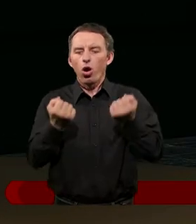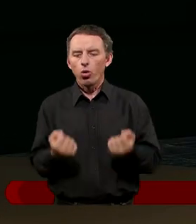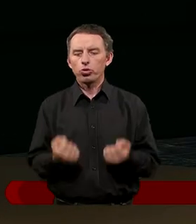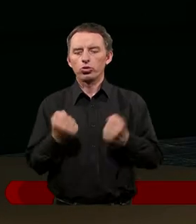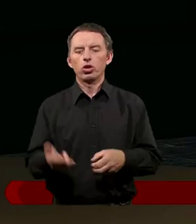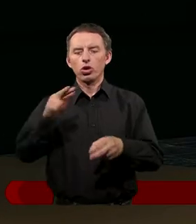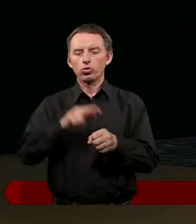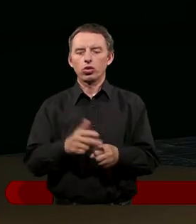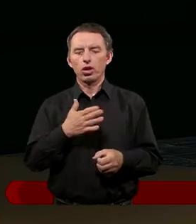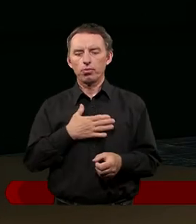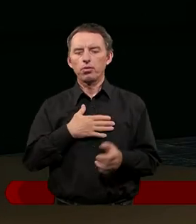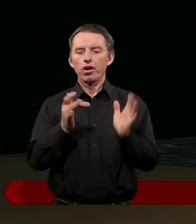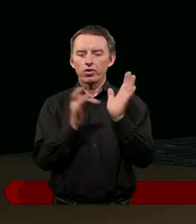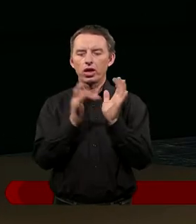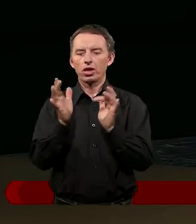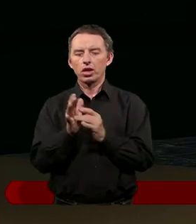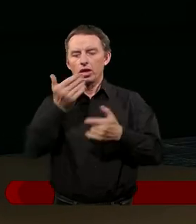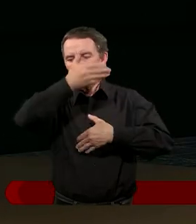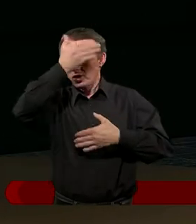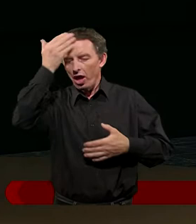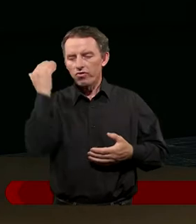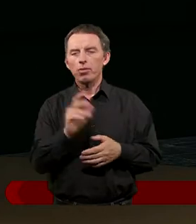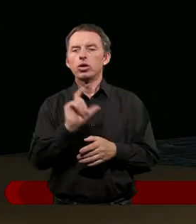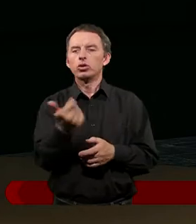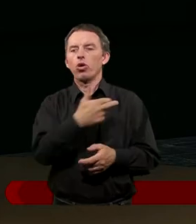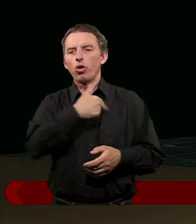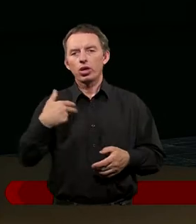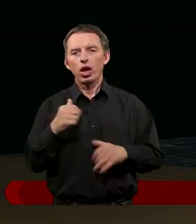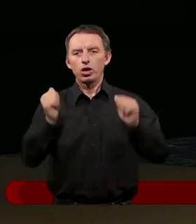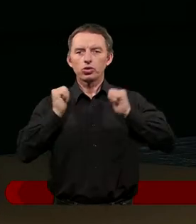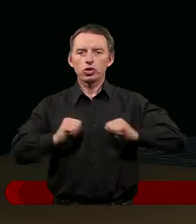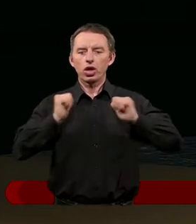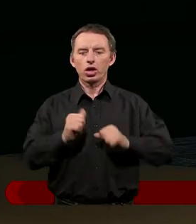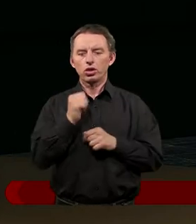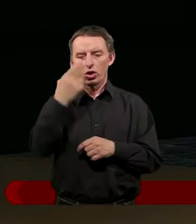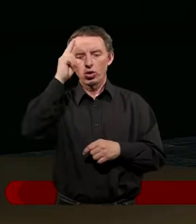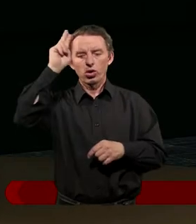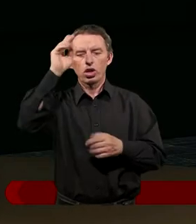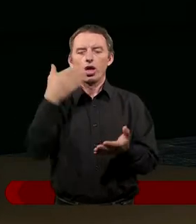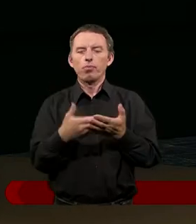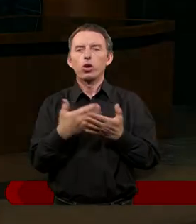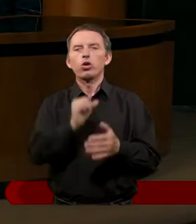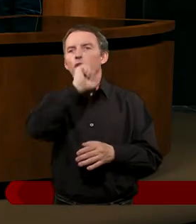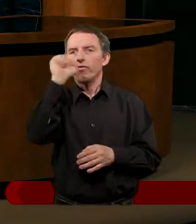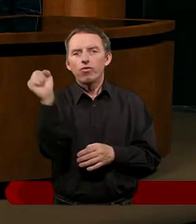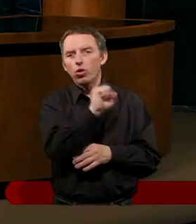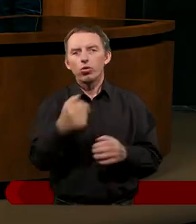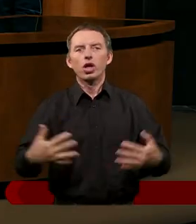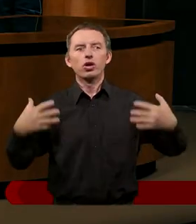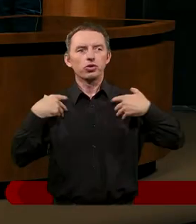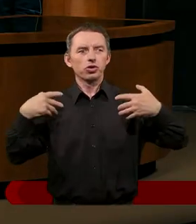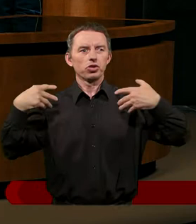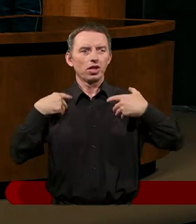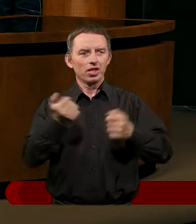są skutkiem tego, że nie wiemy, co nas czeka, nie wiemy, skąd żeśmy się wzięli, nie wiemy, po co w ogóle żyjemy i